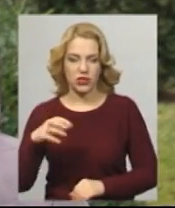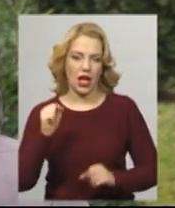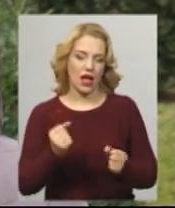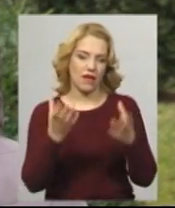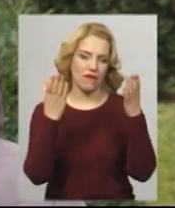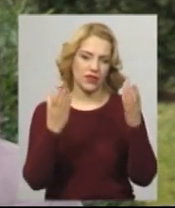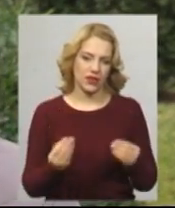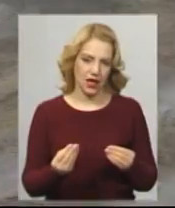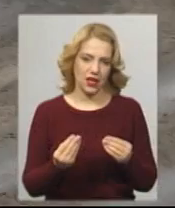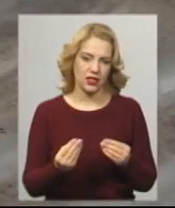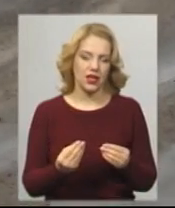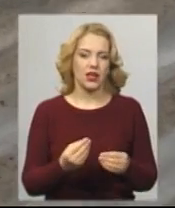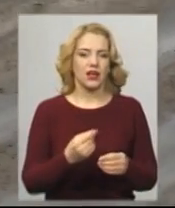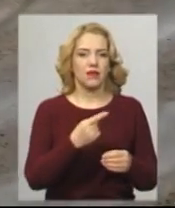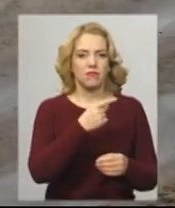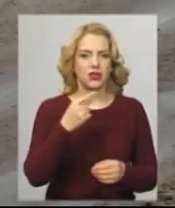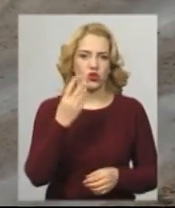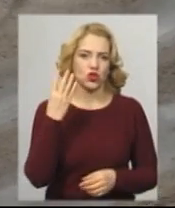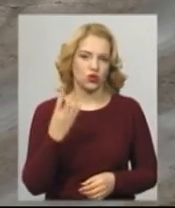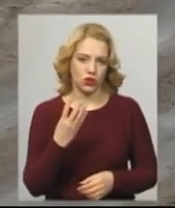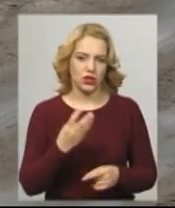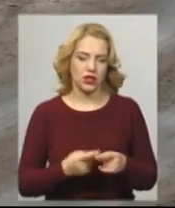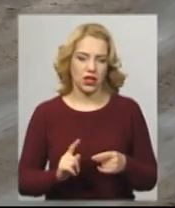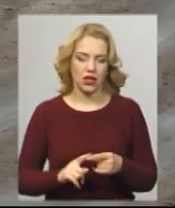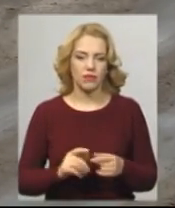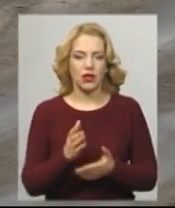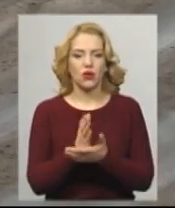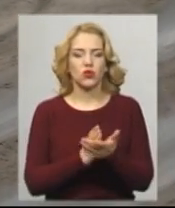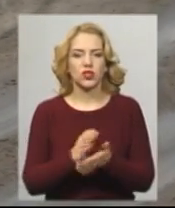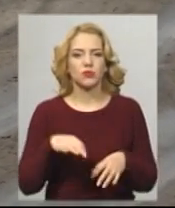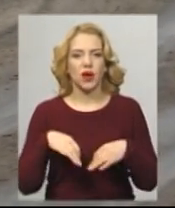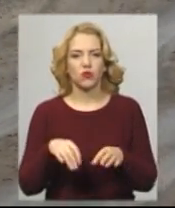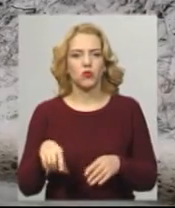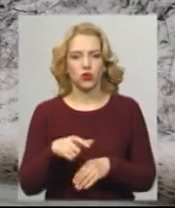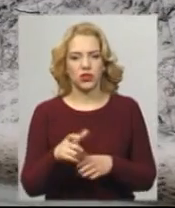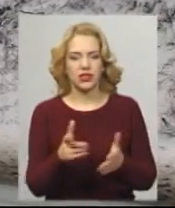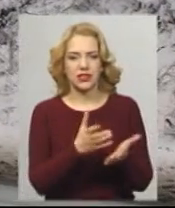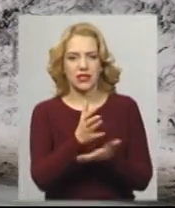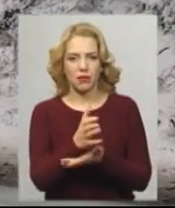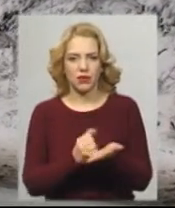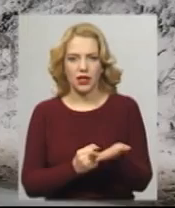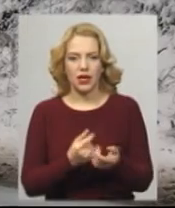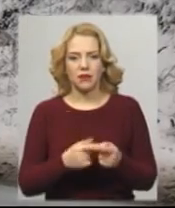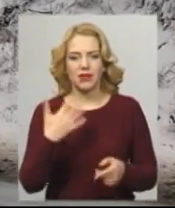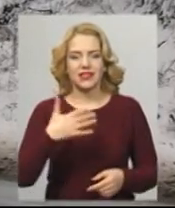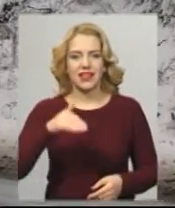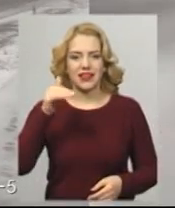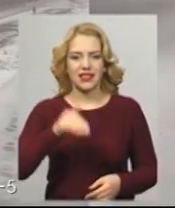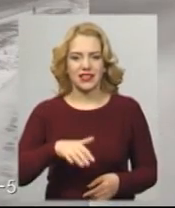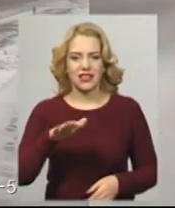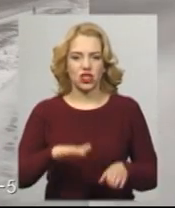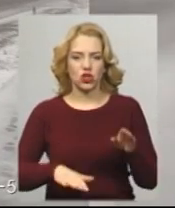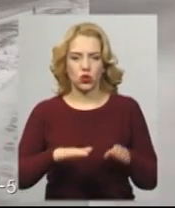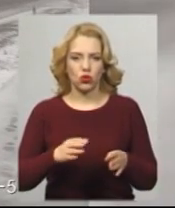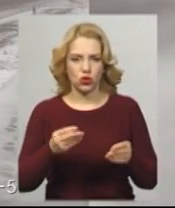до мінус 4 градусів. У службі автомобільних доріг області на зимовий період заготували 50 тисяч тонн піщано-соляної суміші та